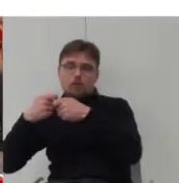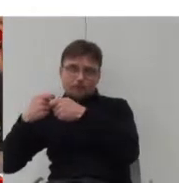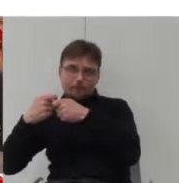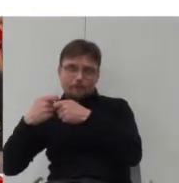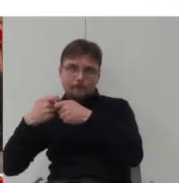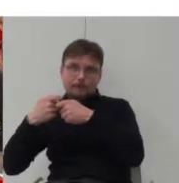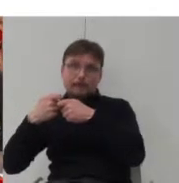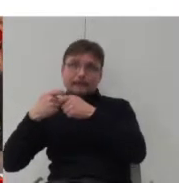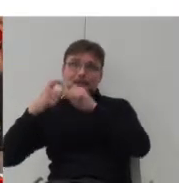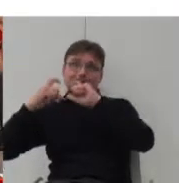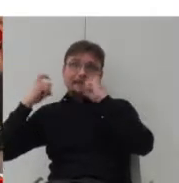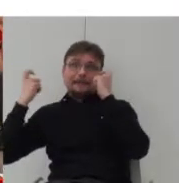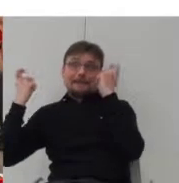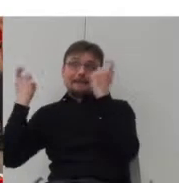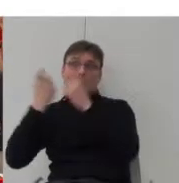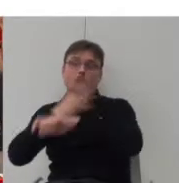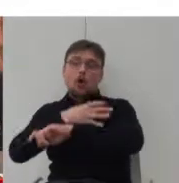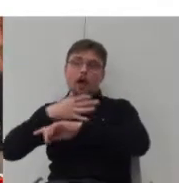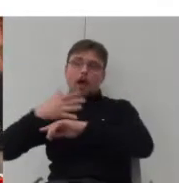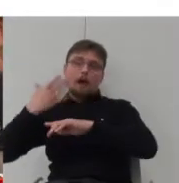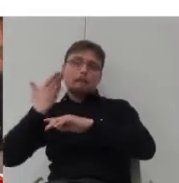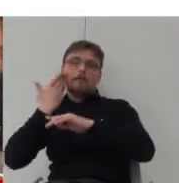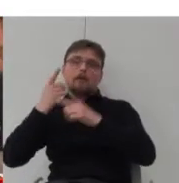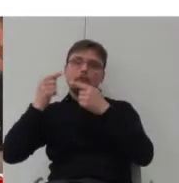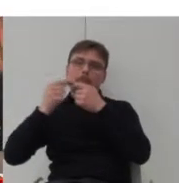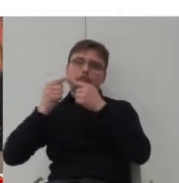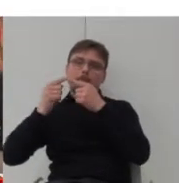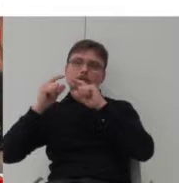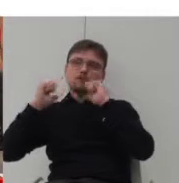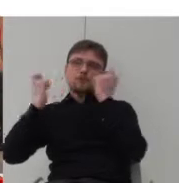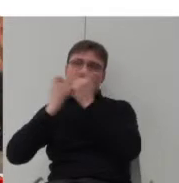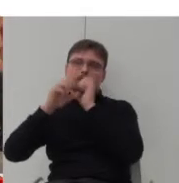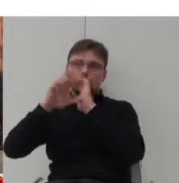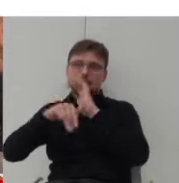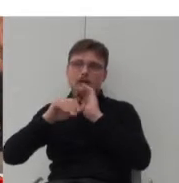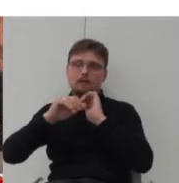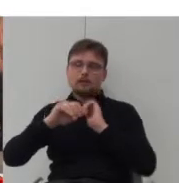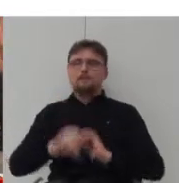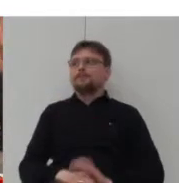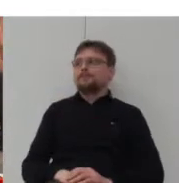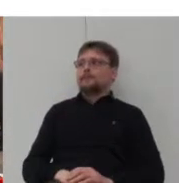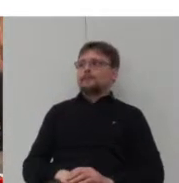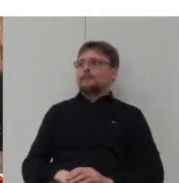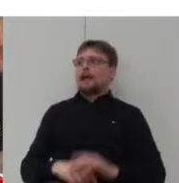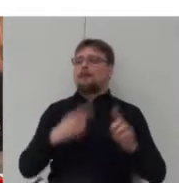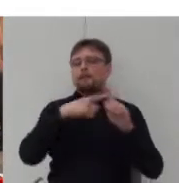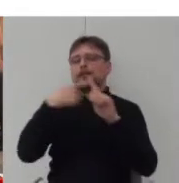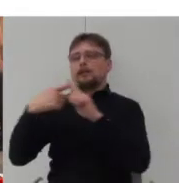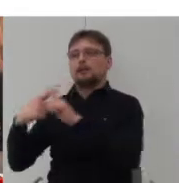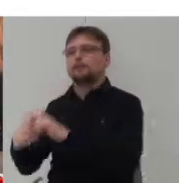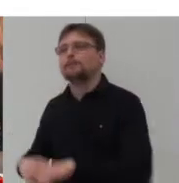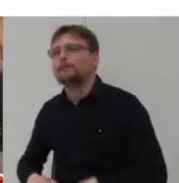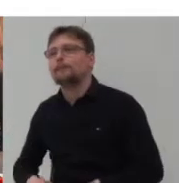całe osiedle bardzo płynnie wpisuje się w tę bardzo gęstą tkankę Amsterdamu. Oraz ten